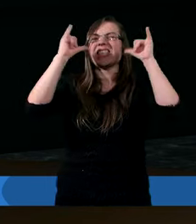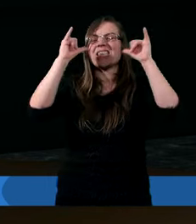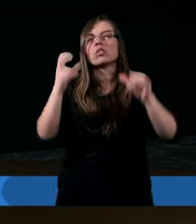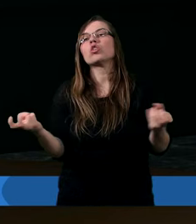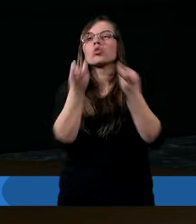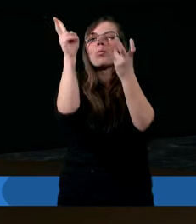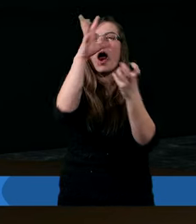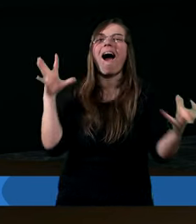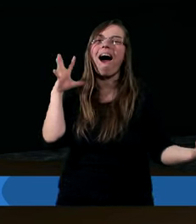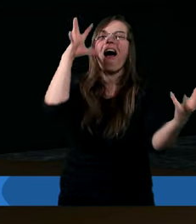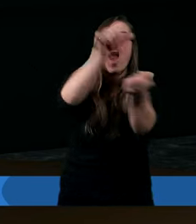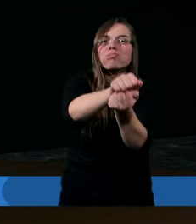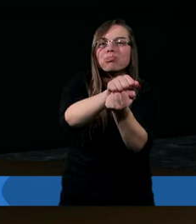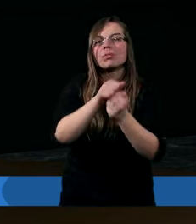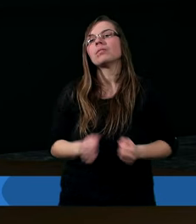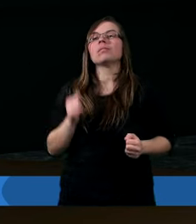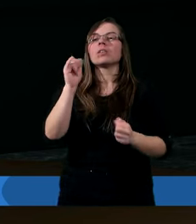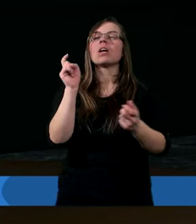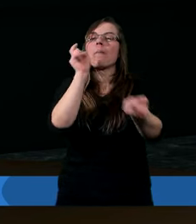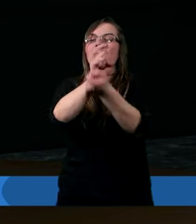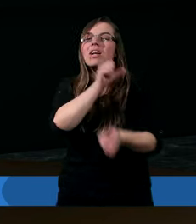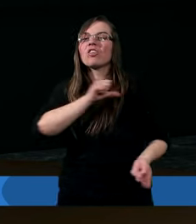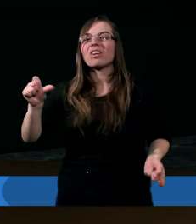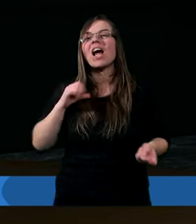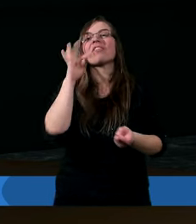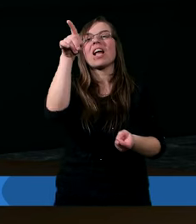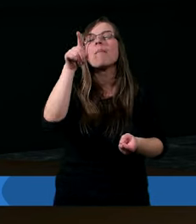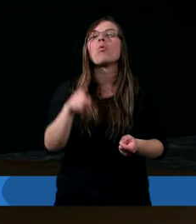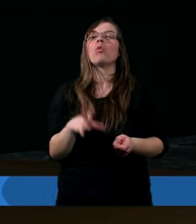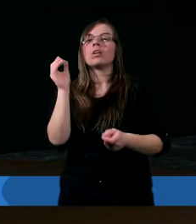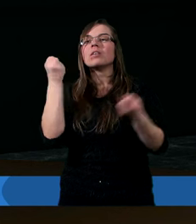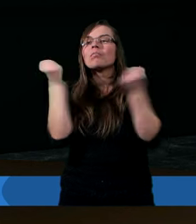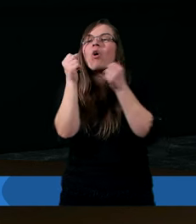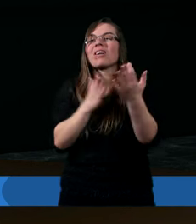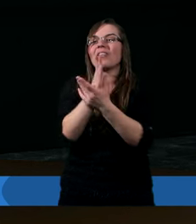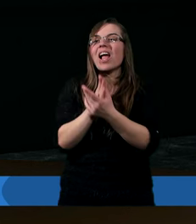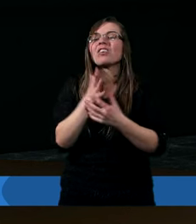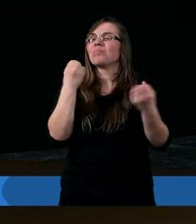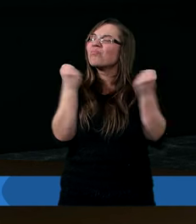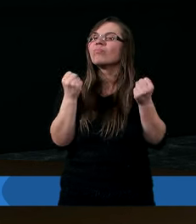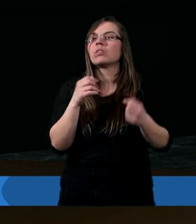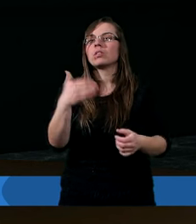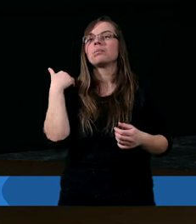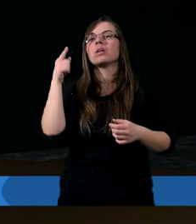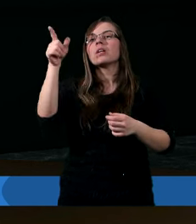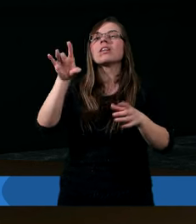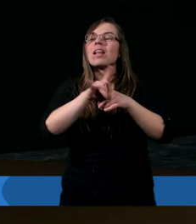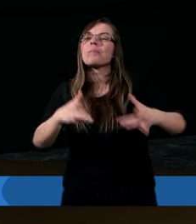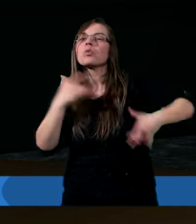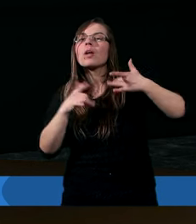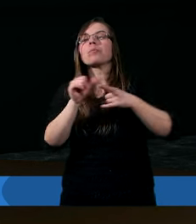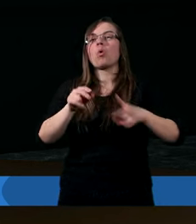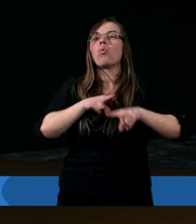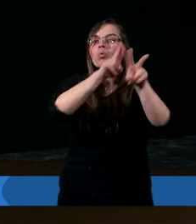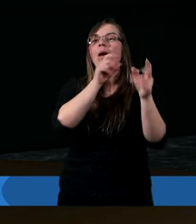szukając kogo by pochłonąć. Przeciwstawcie mu się, mocni w wierze, wiedząc, że te same cierpienia